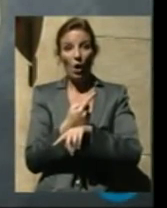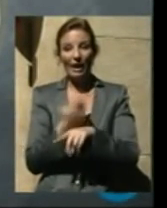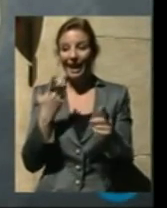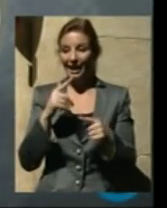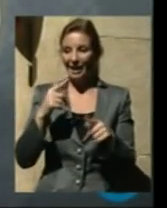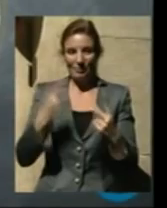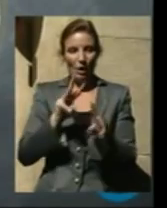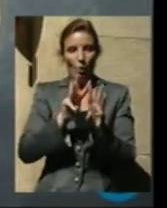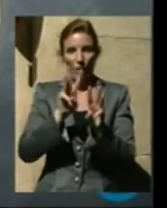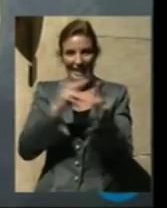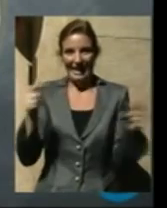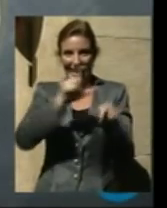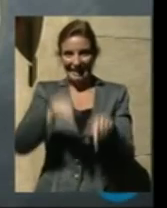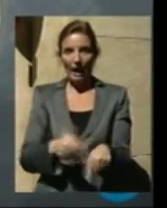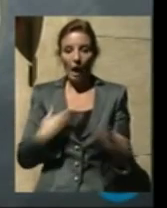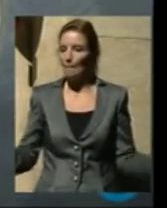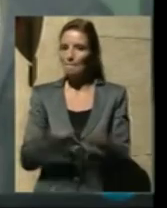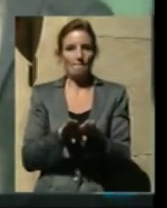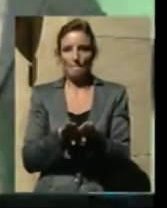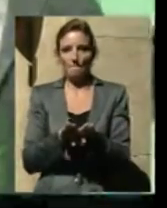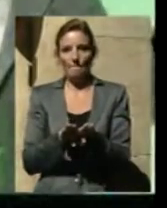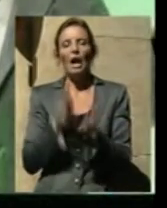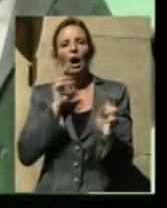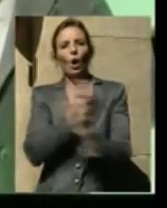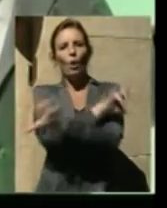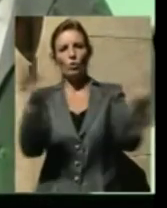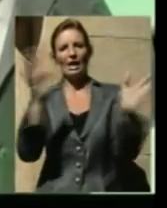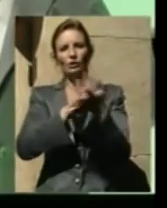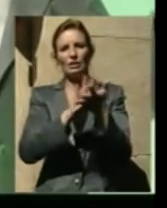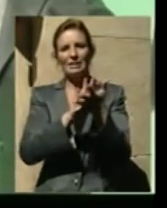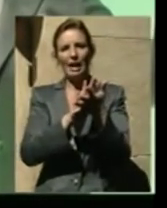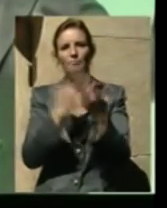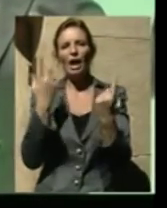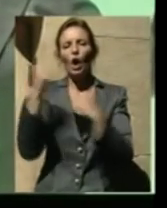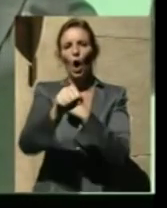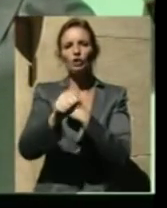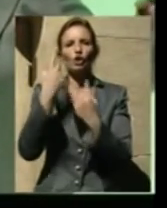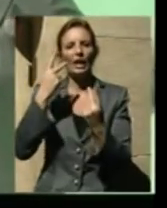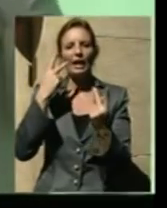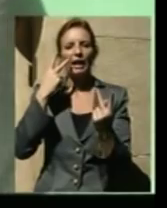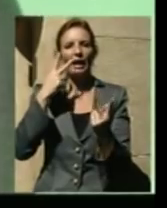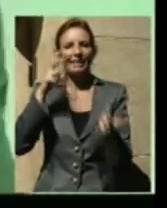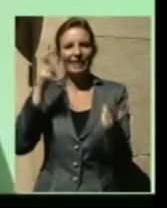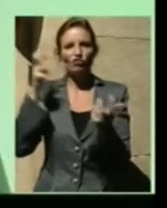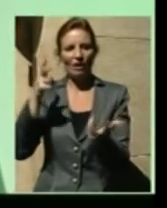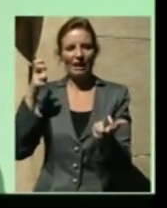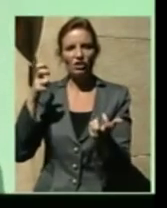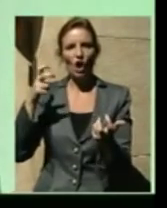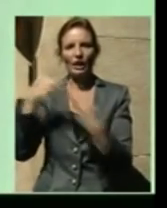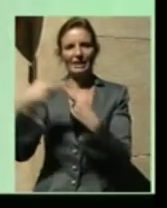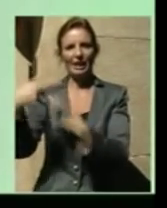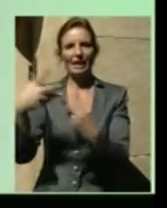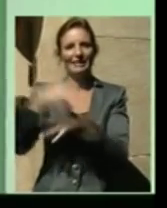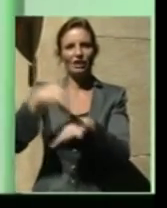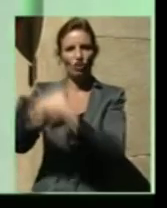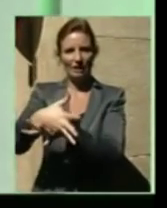Ha lasciato unicamente un comunicato stampa per protestare contro il DDL e intercettazioni, il cosiddetto DDL ammazza blog. Se ne ha